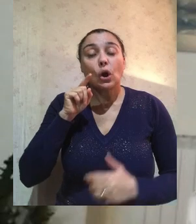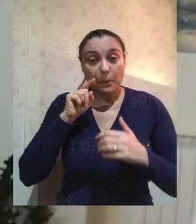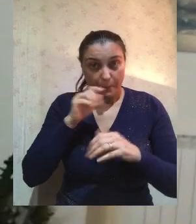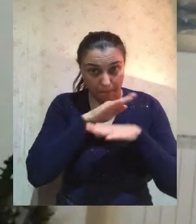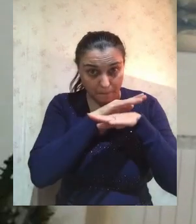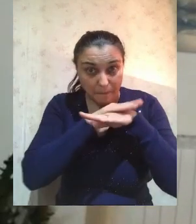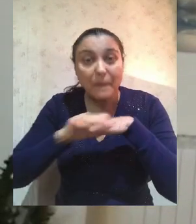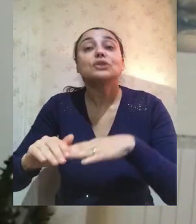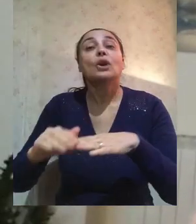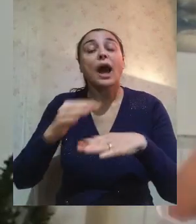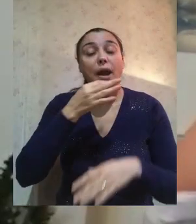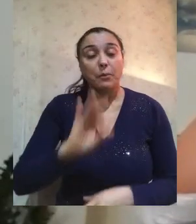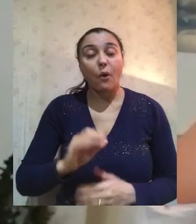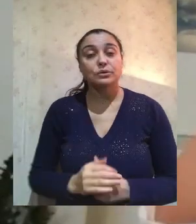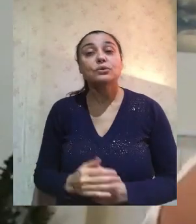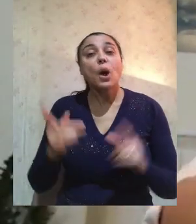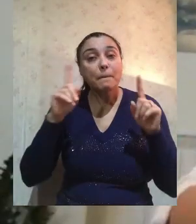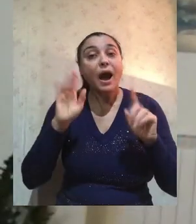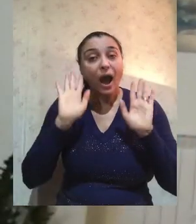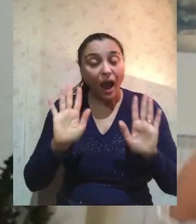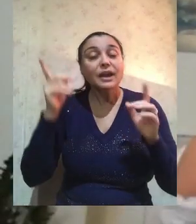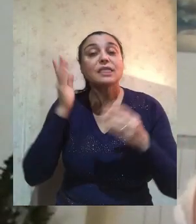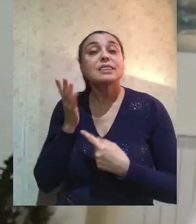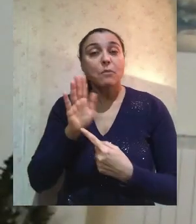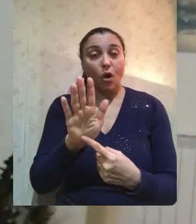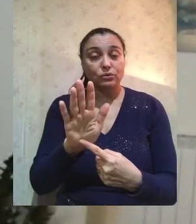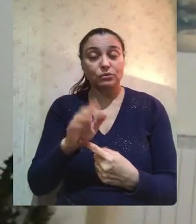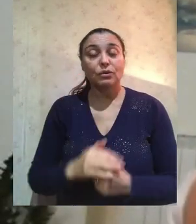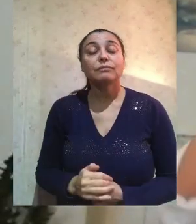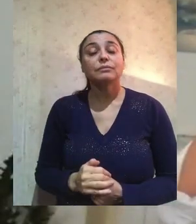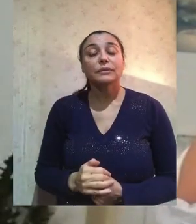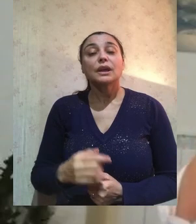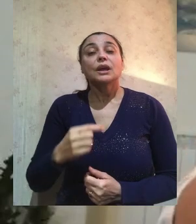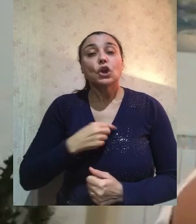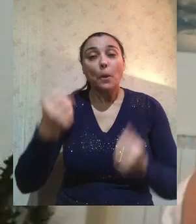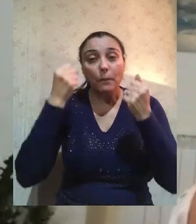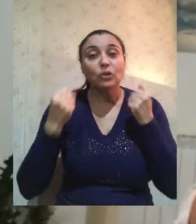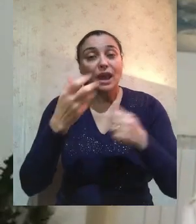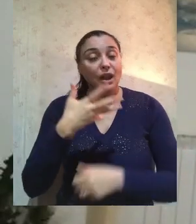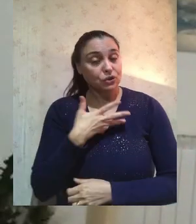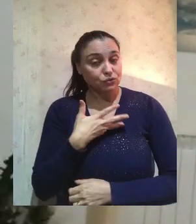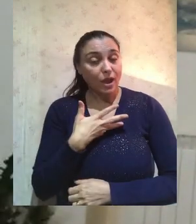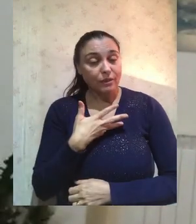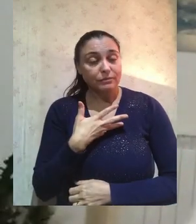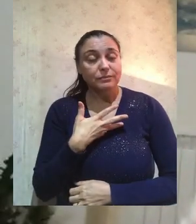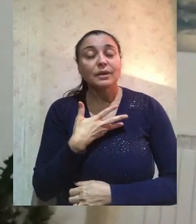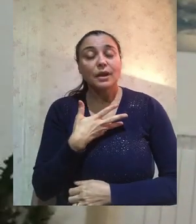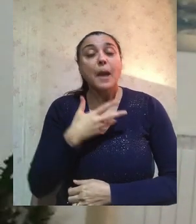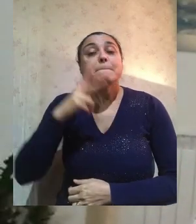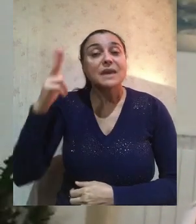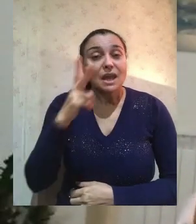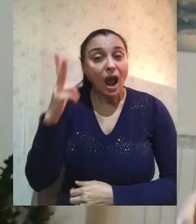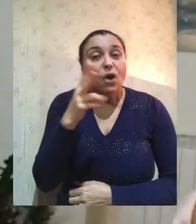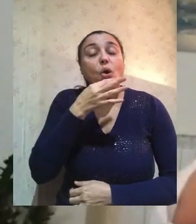di perdonare i peccati ma te lo dimostro pure e per dimostrarti che io ho il potere di perdonare i peccati farò una